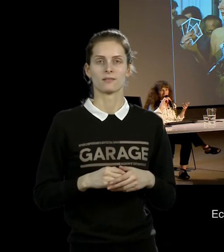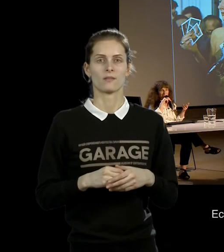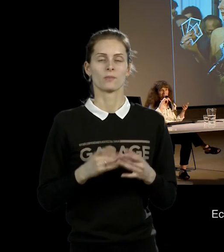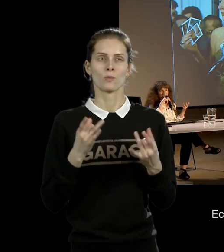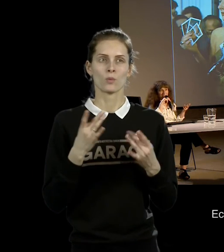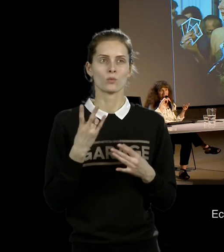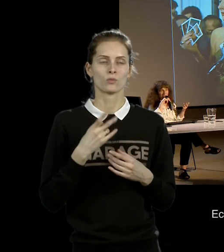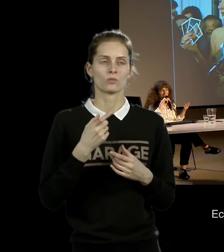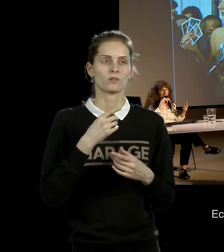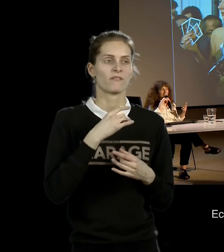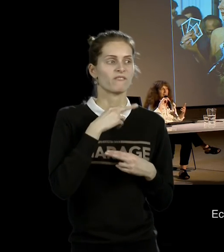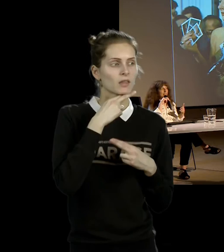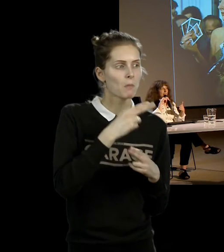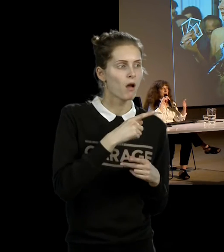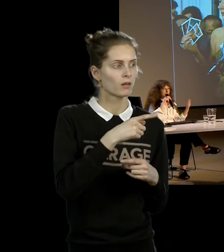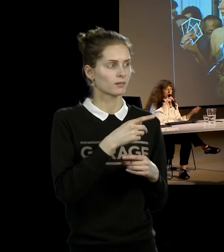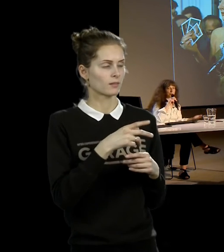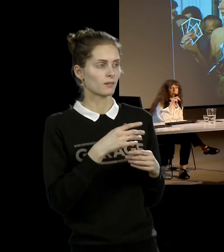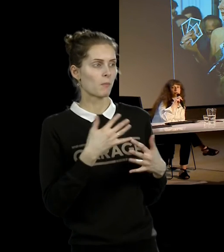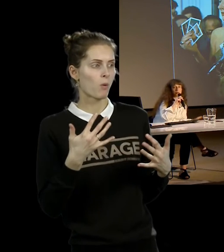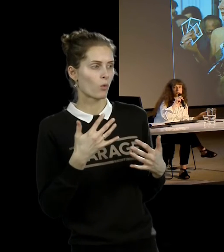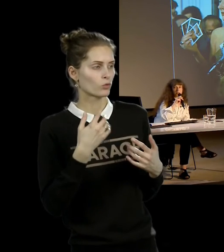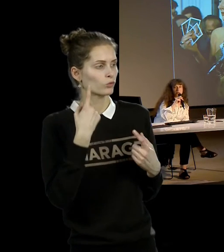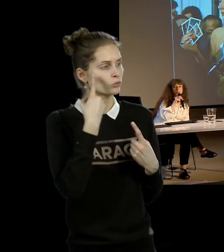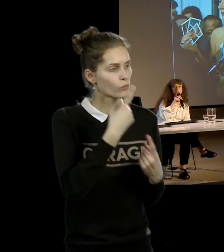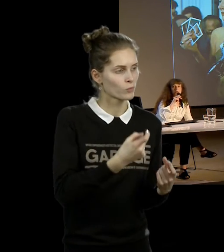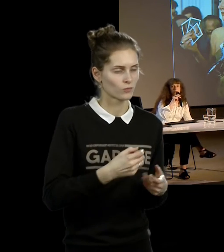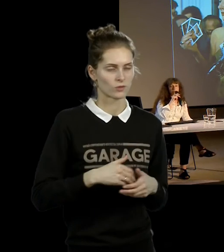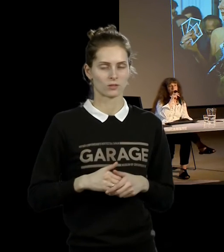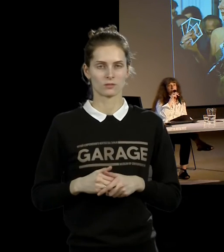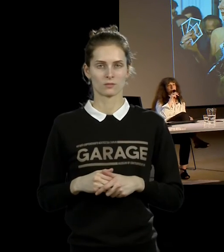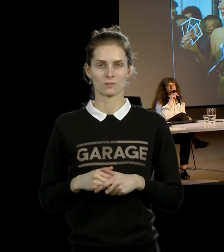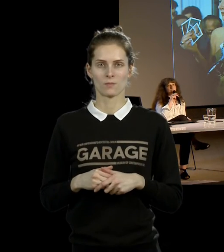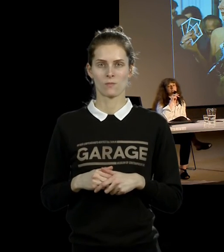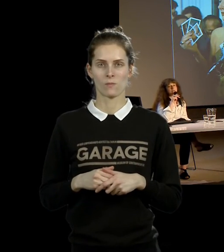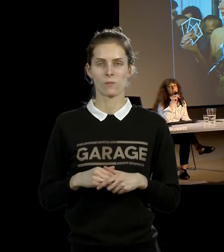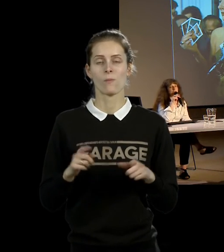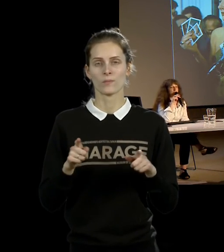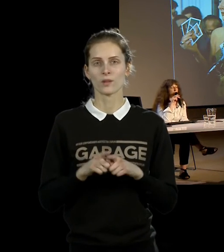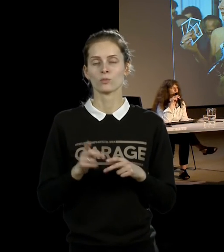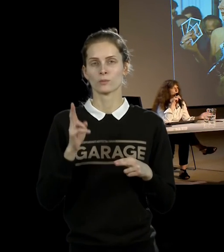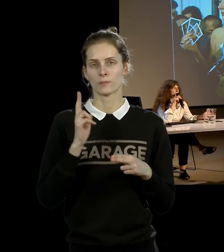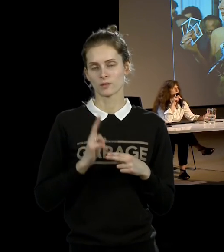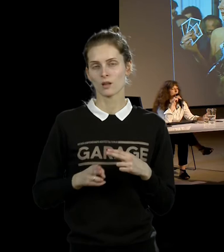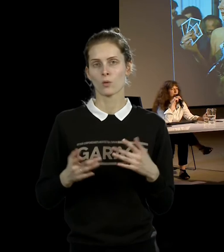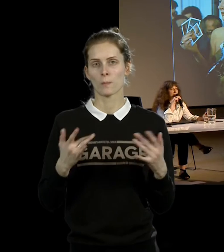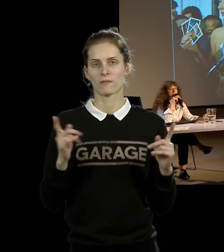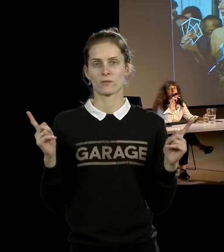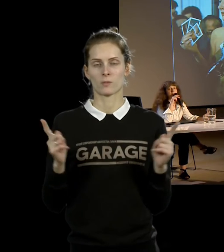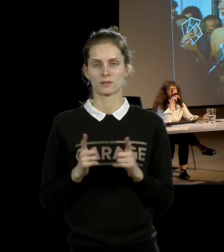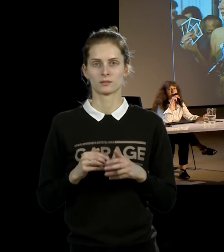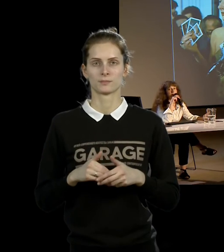которые, может быть, не стоит провоцировать людей. общем, стоит, вот таким образом этот перформанс закончился, остался, как одной из самых